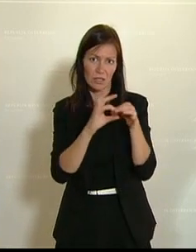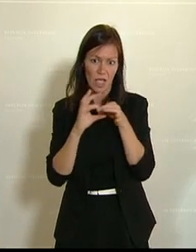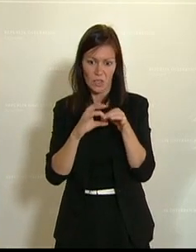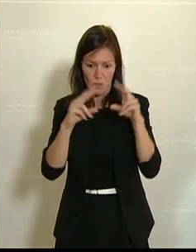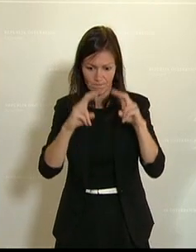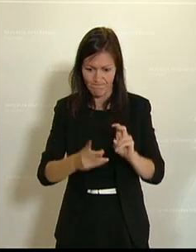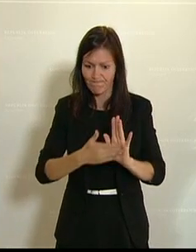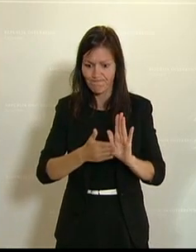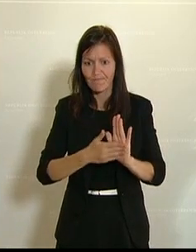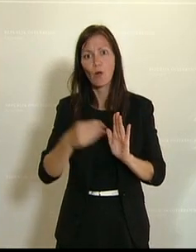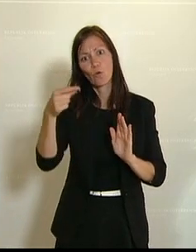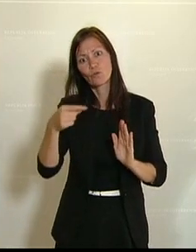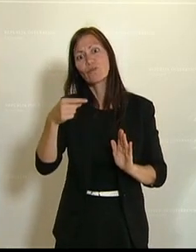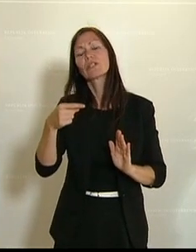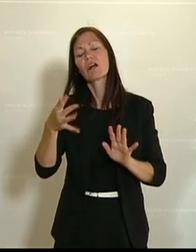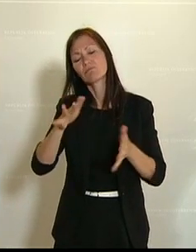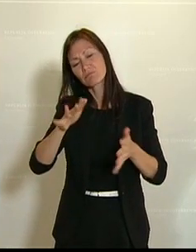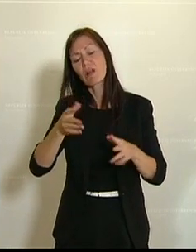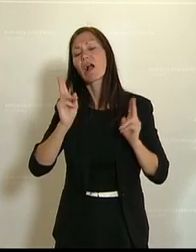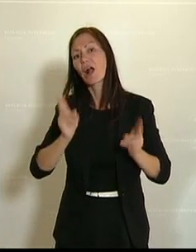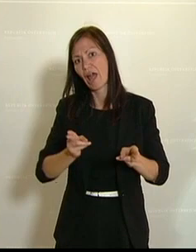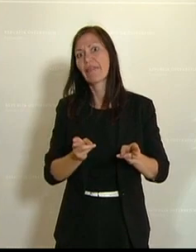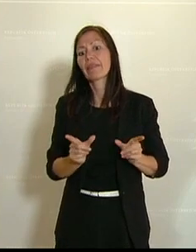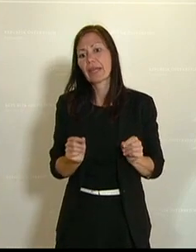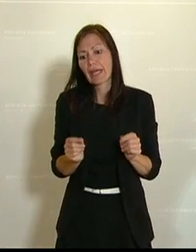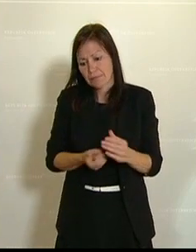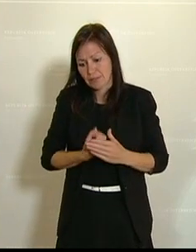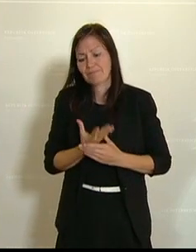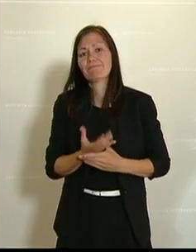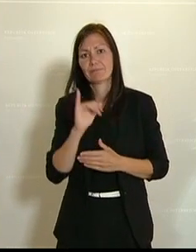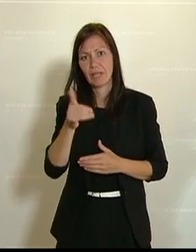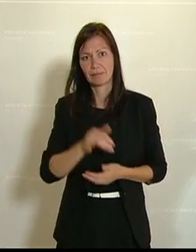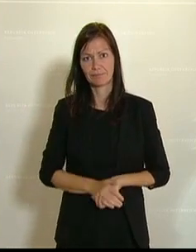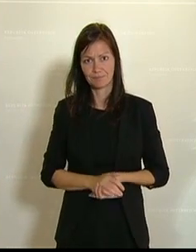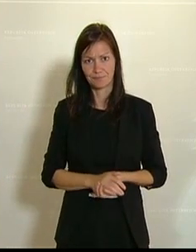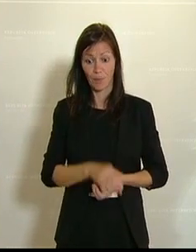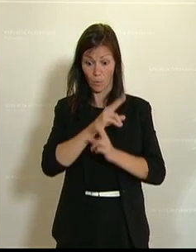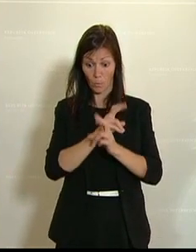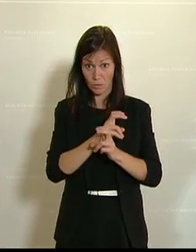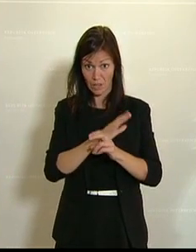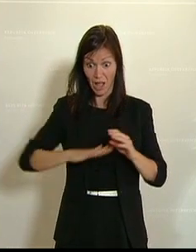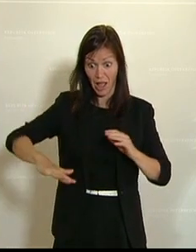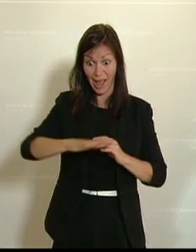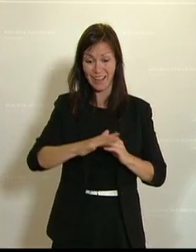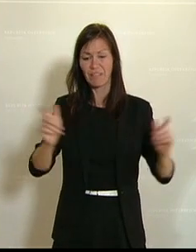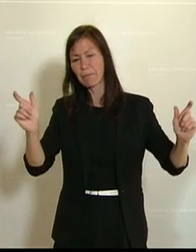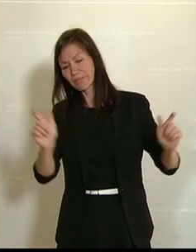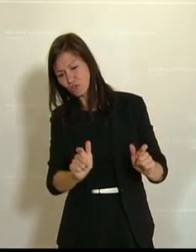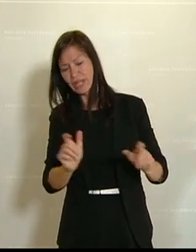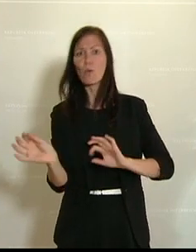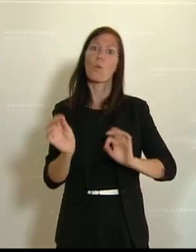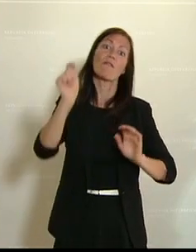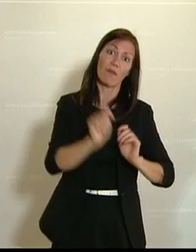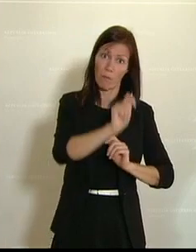eingestuft. Mit einer Beschränkung bzw. einem Verbot könnten wir in Österreich eine Vorreiterrolle